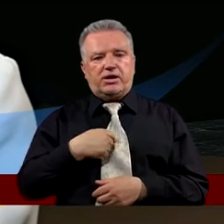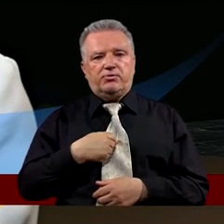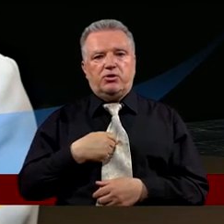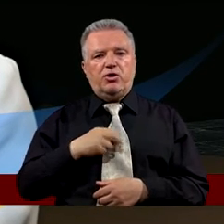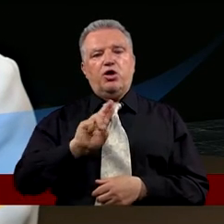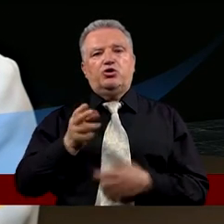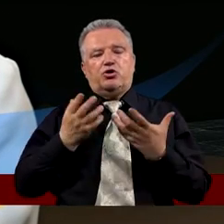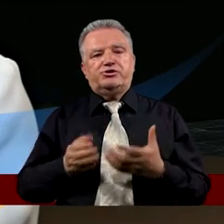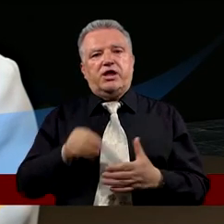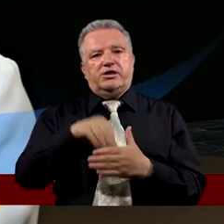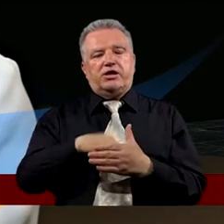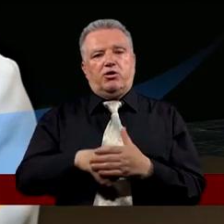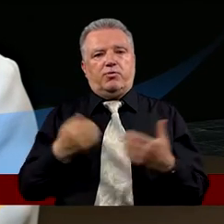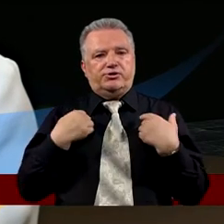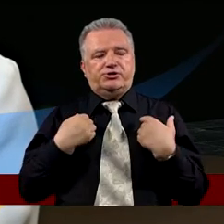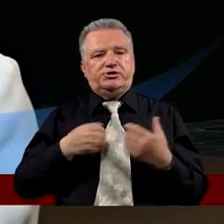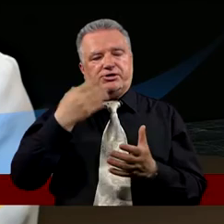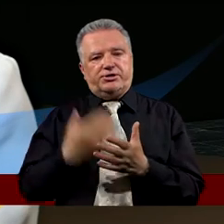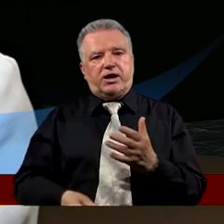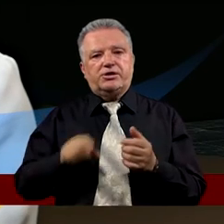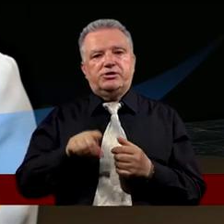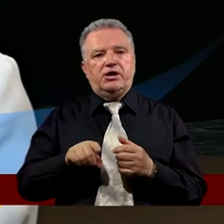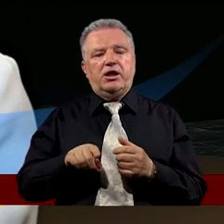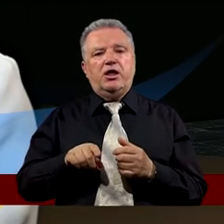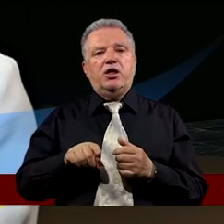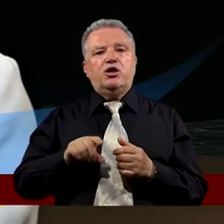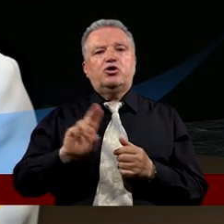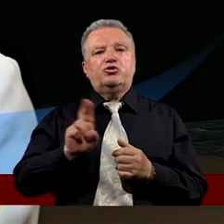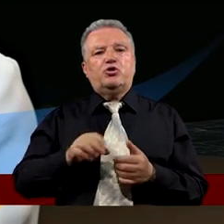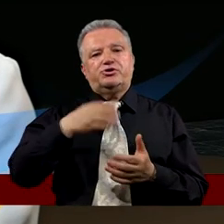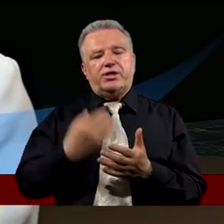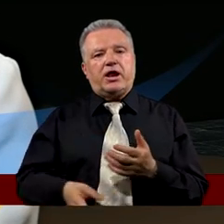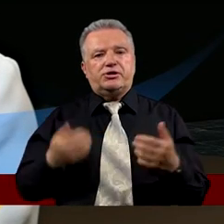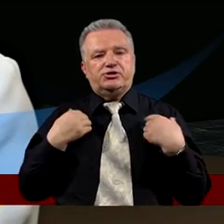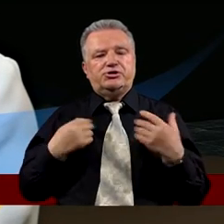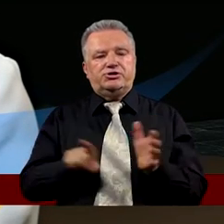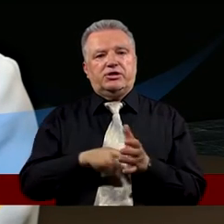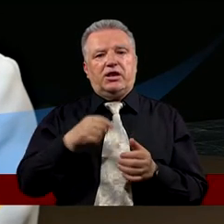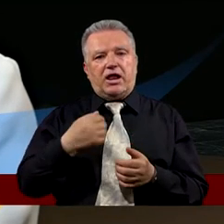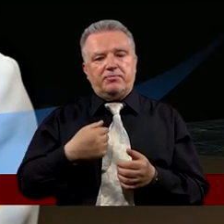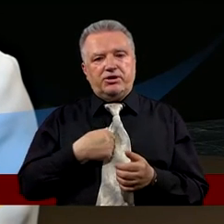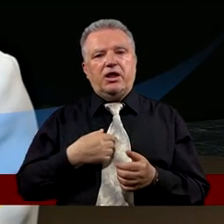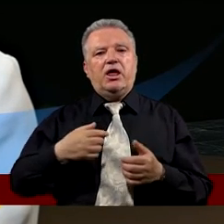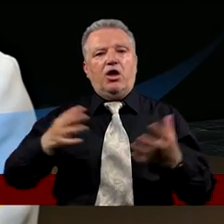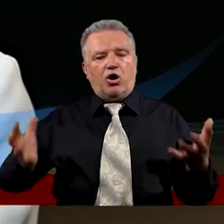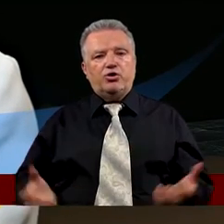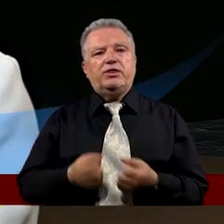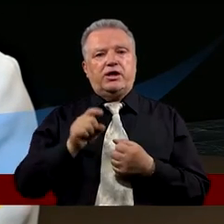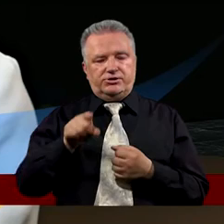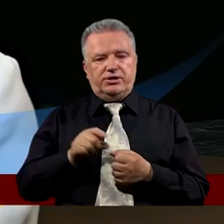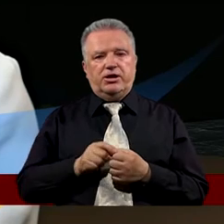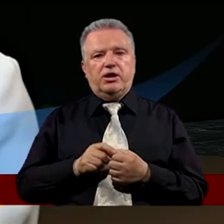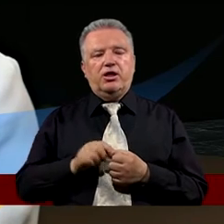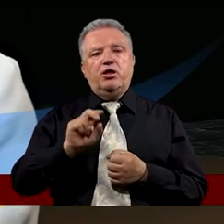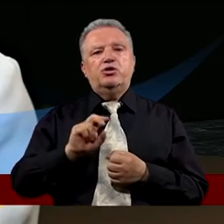by chciał Życie swoje zachować Utraci je A kto by utracił Życie swoje dla mnie Odnajdzie je Albowiem cóż